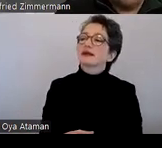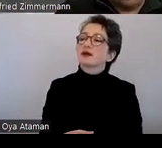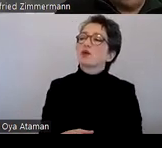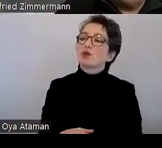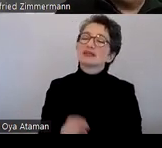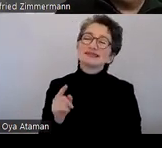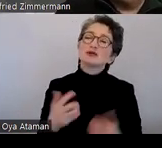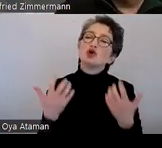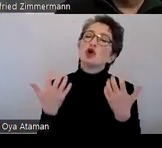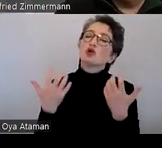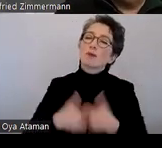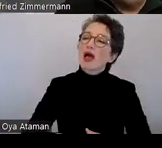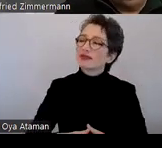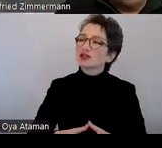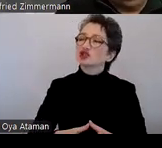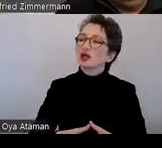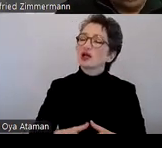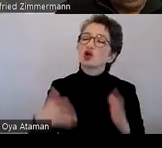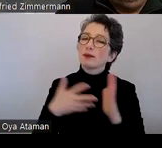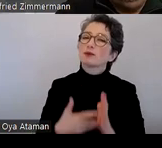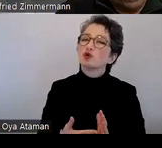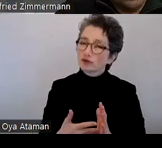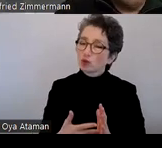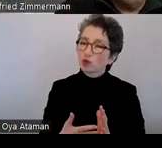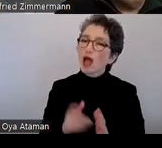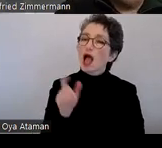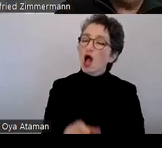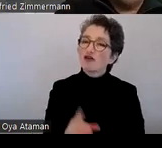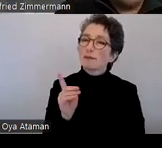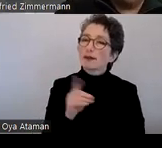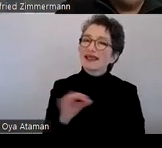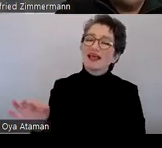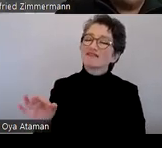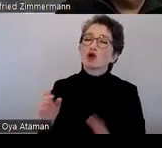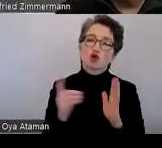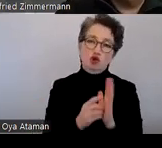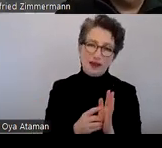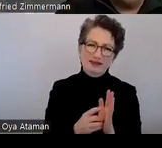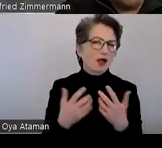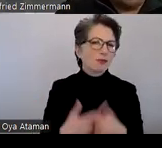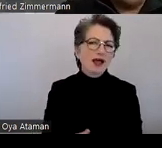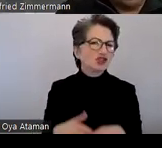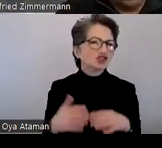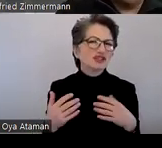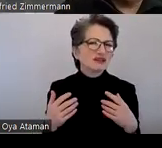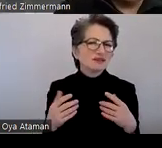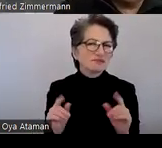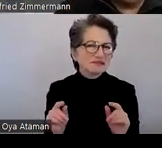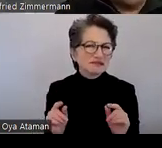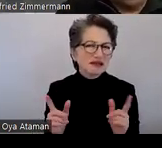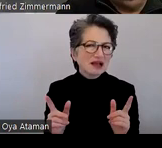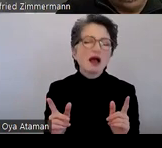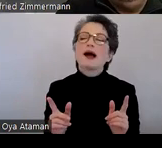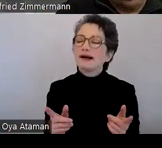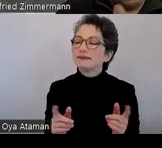automatische Überprüfungen von PDF-Dokumenten. Automatisch bedeutet sofort, also es ist